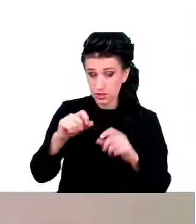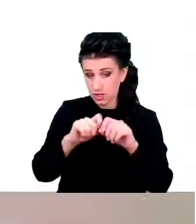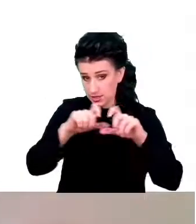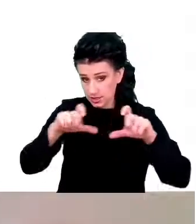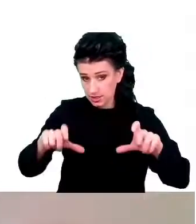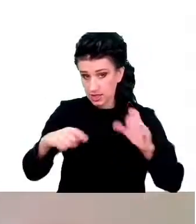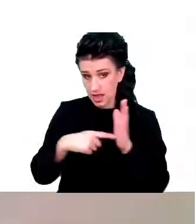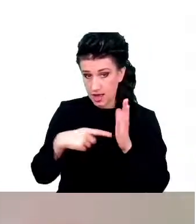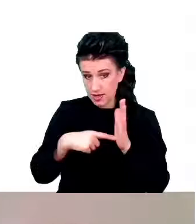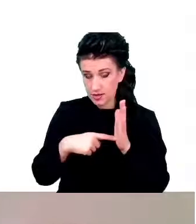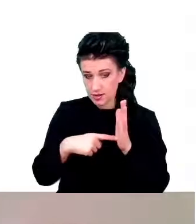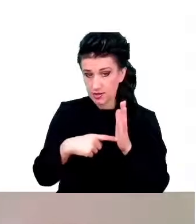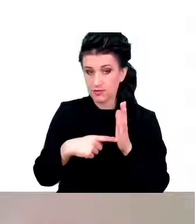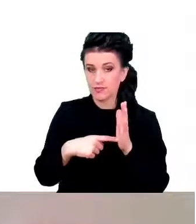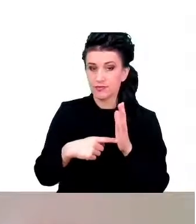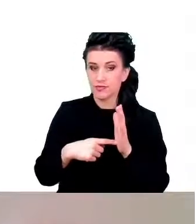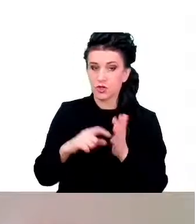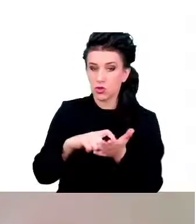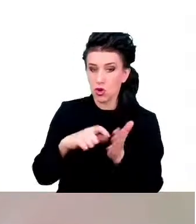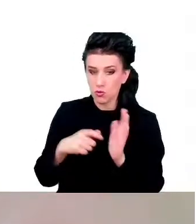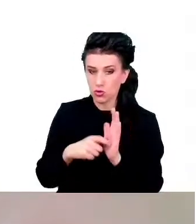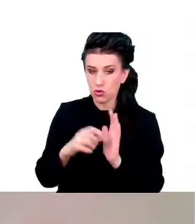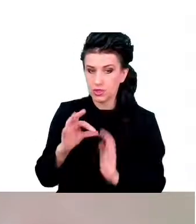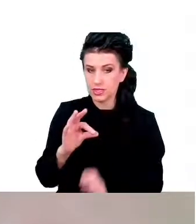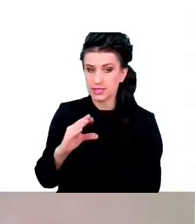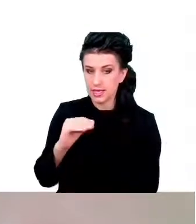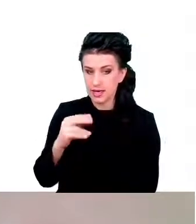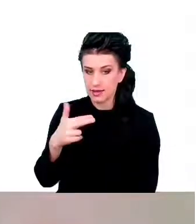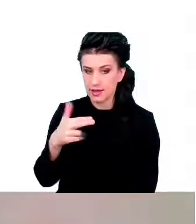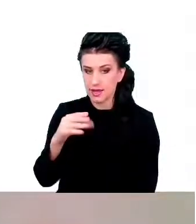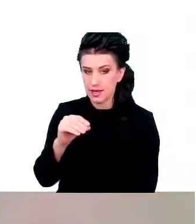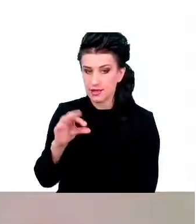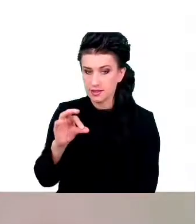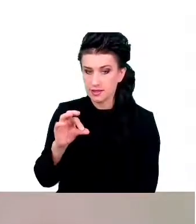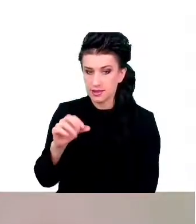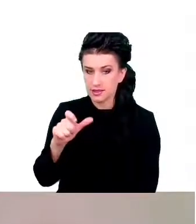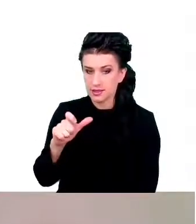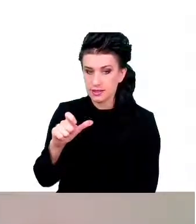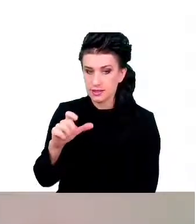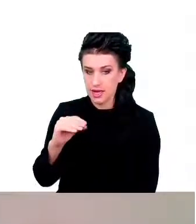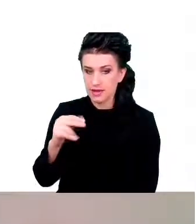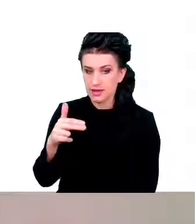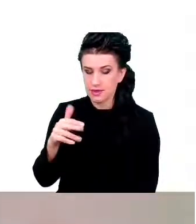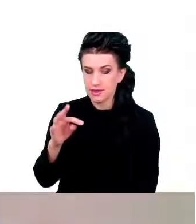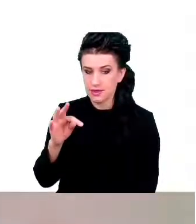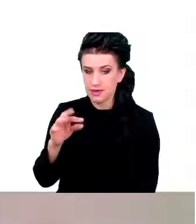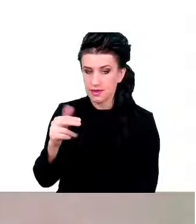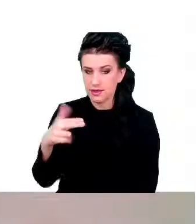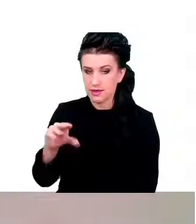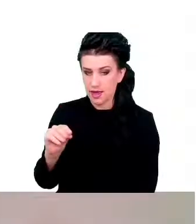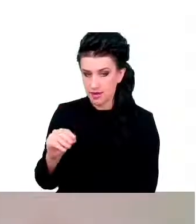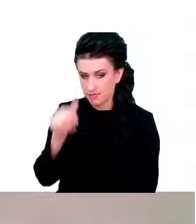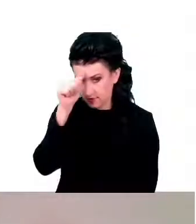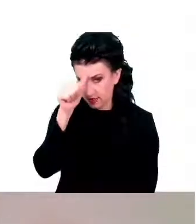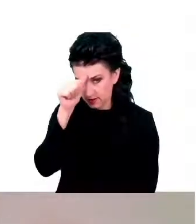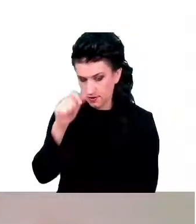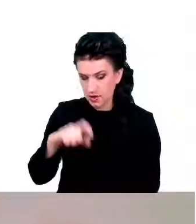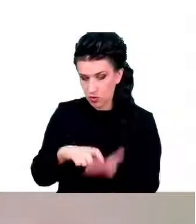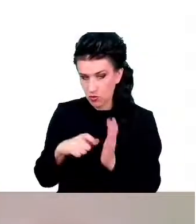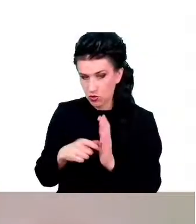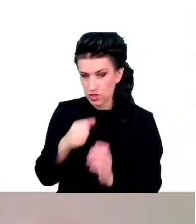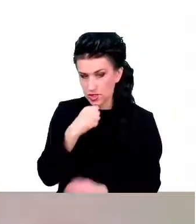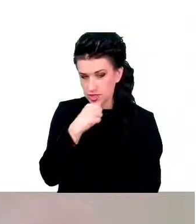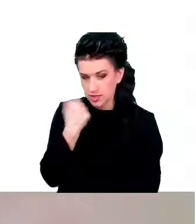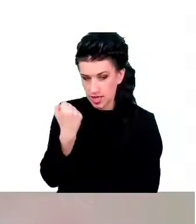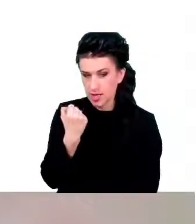komórki senescentne to są takie komórki stare, które zarażają